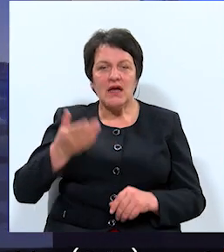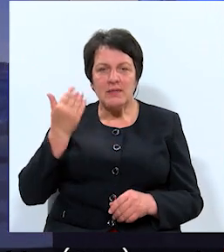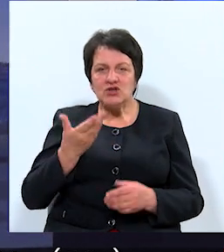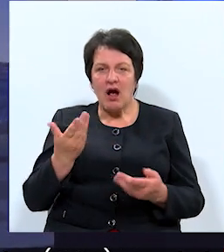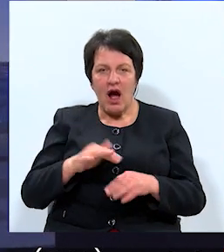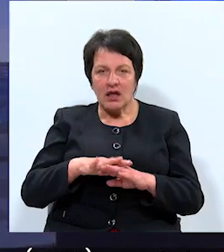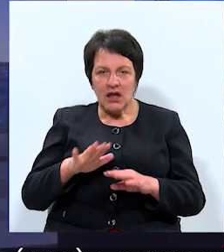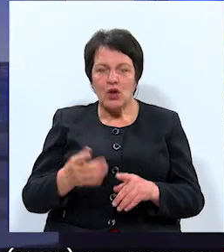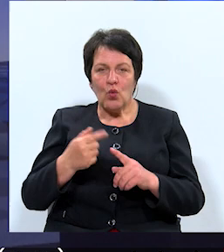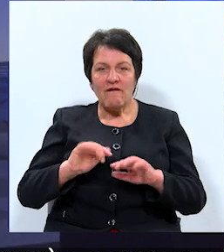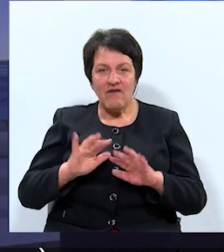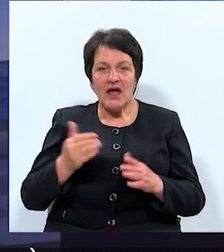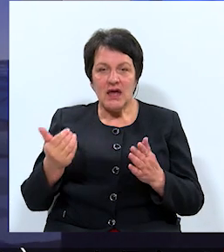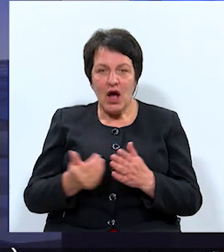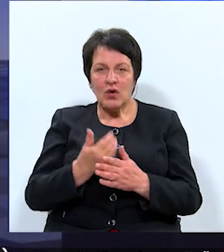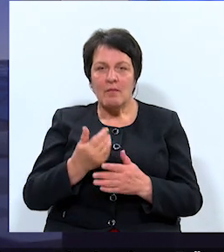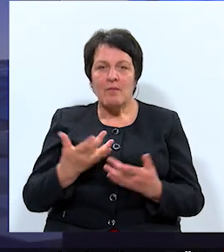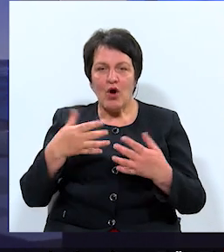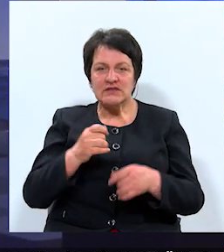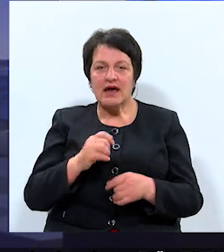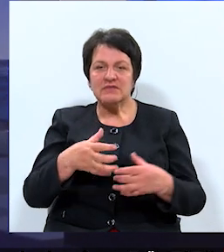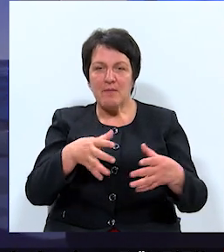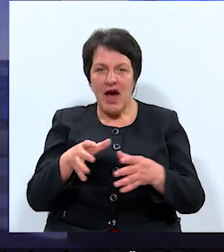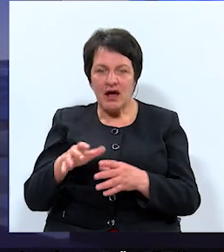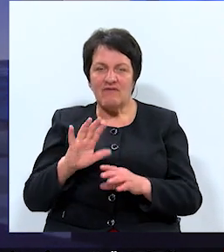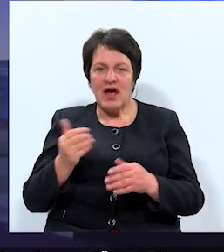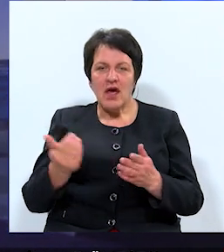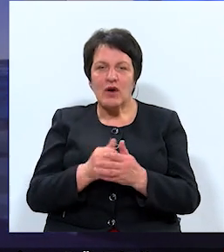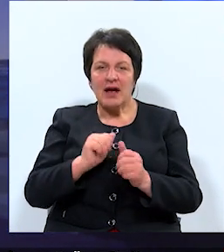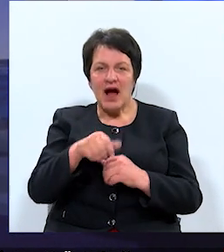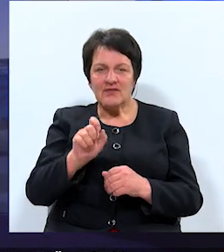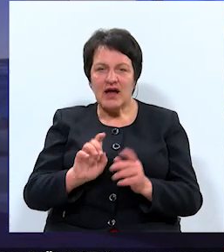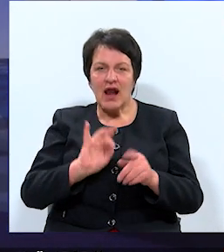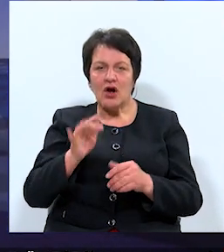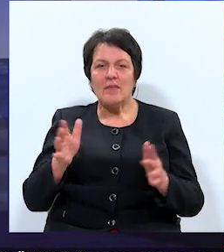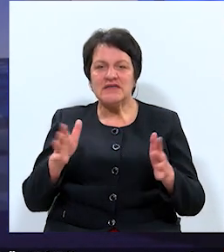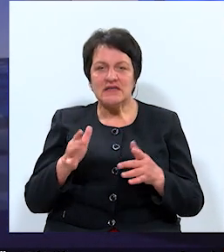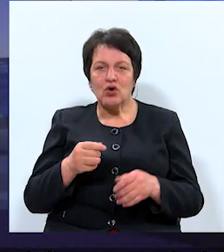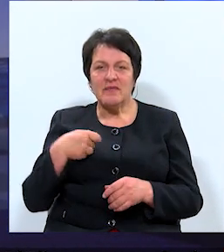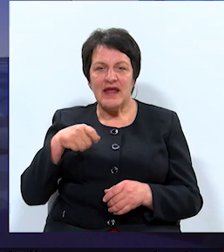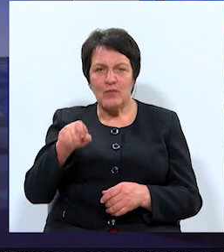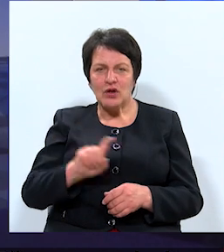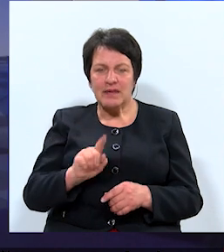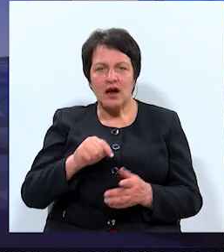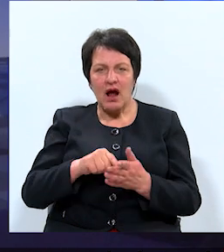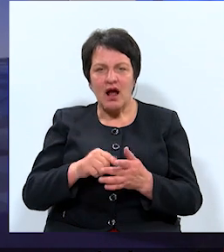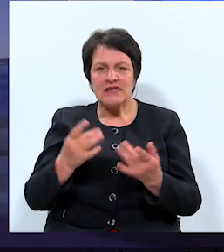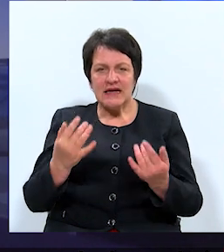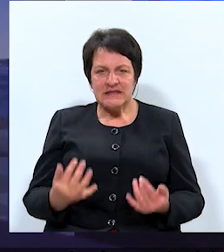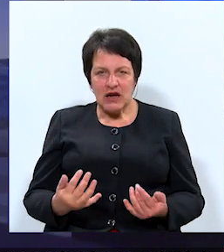Kādēļ un vai jaunajiem politiskajiem spēkiem vai jaunajiem kandidātiem vai nākamā sasaukuma deputātiem ir kāds risinājums?